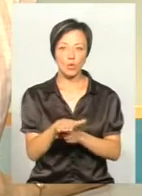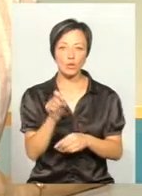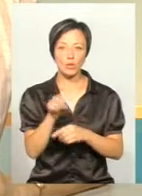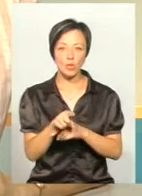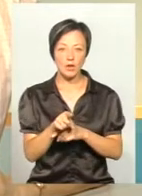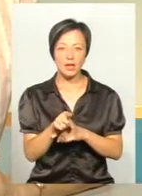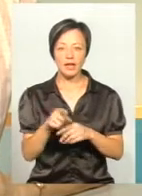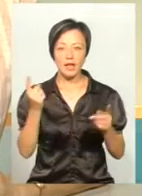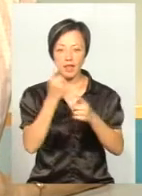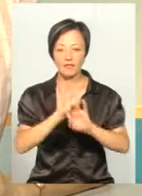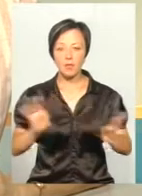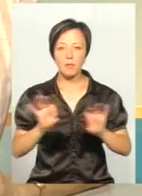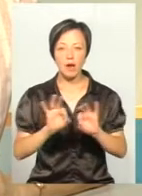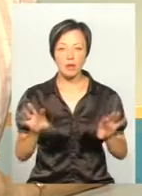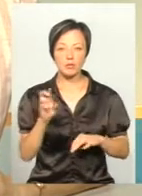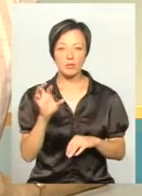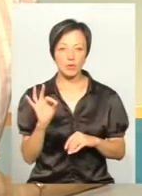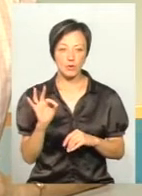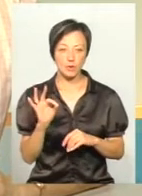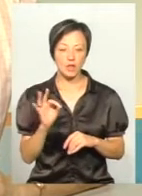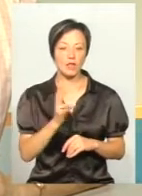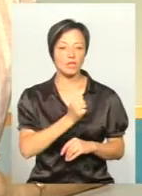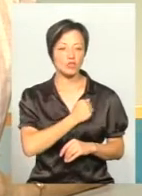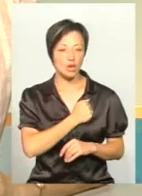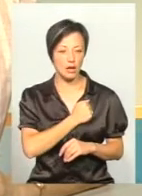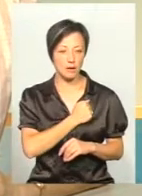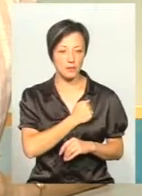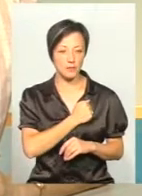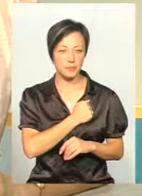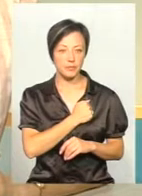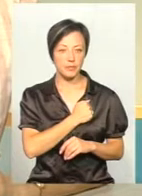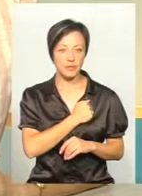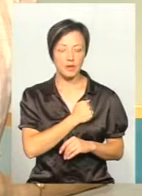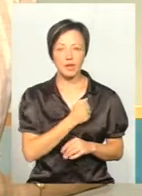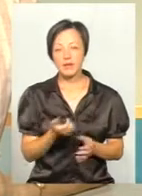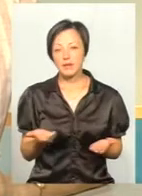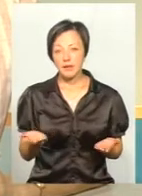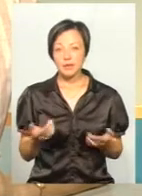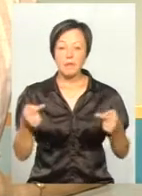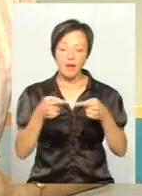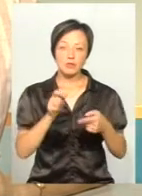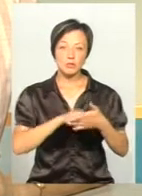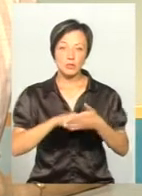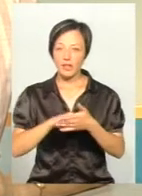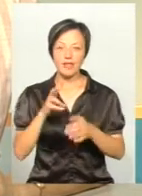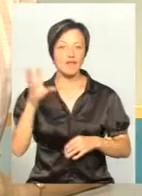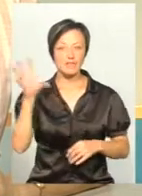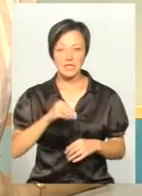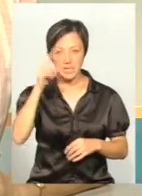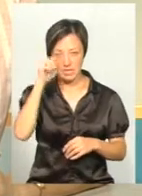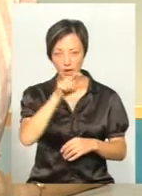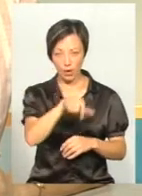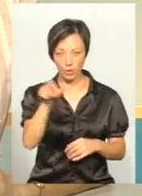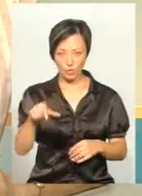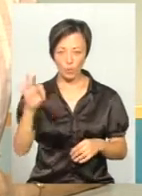таких інформаторів, тому що, на жаль, в силу певних обставин, не всі знають про